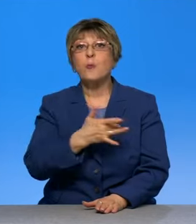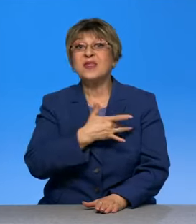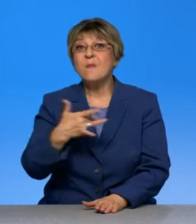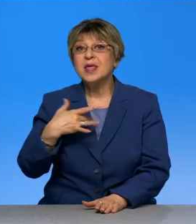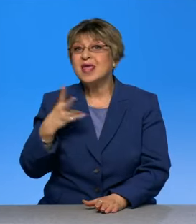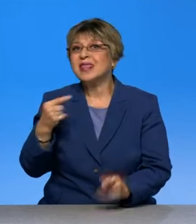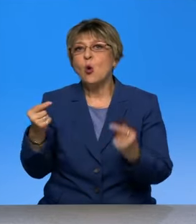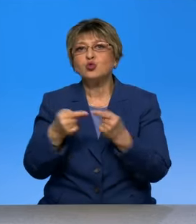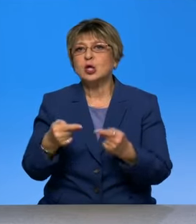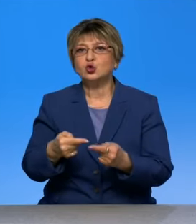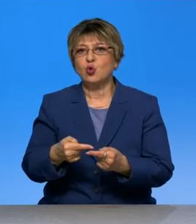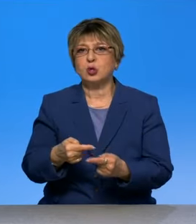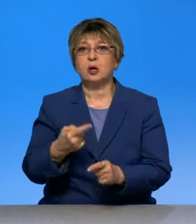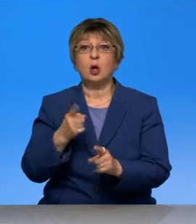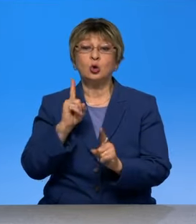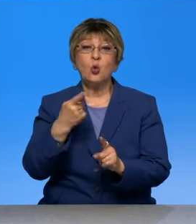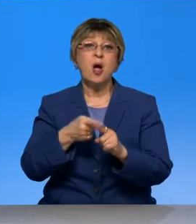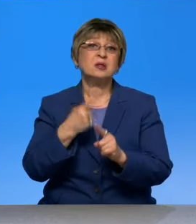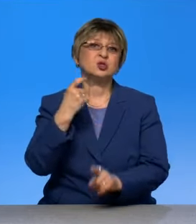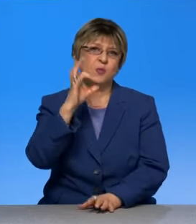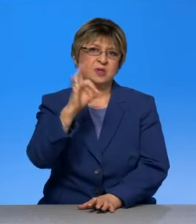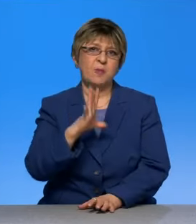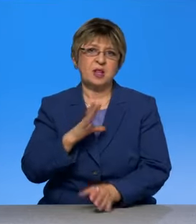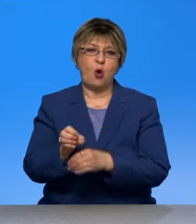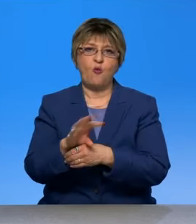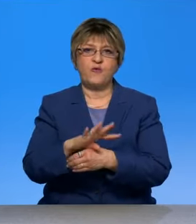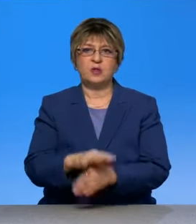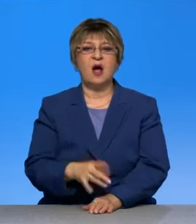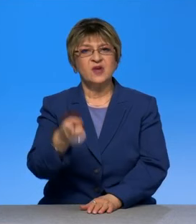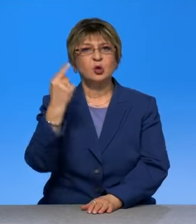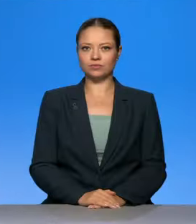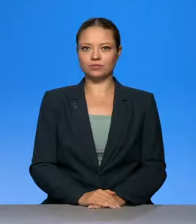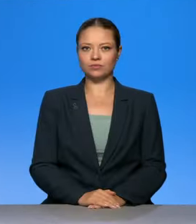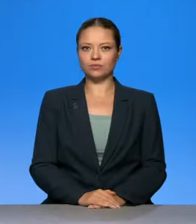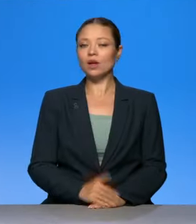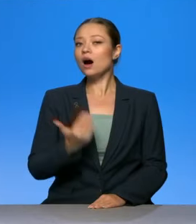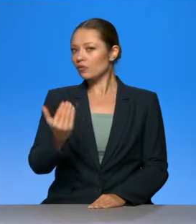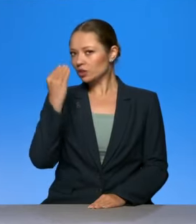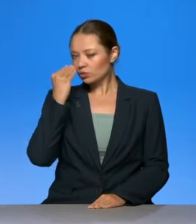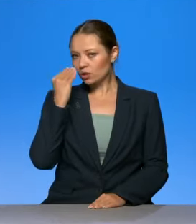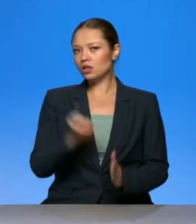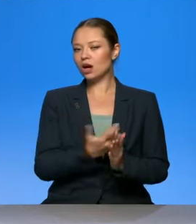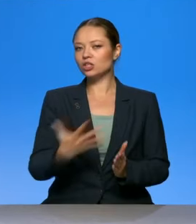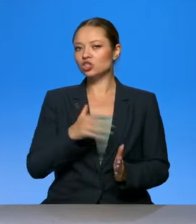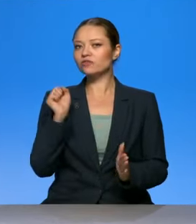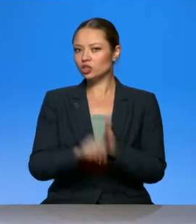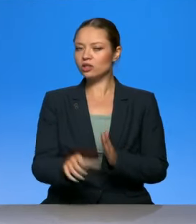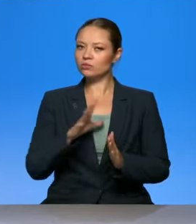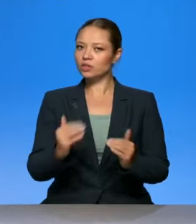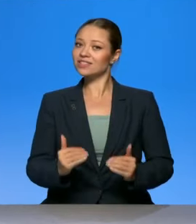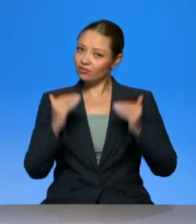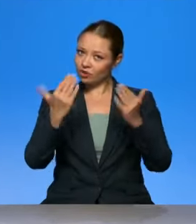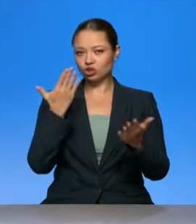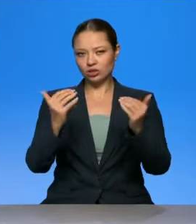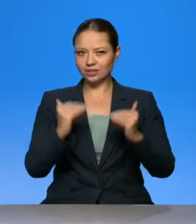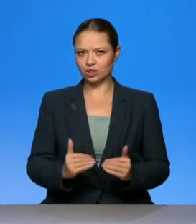вам кажется, что число жертв пострадавших от ковида было скорее завышено или занижено? Ну, я не говорю специально,